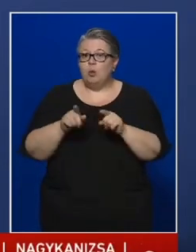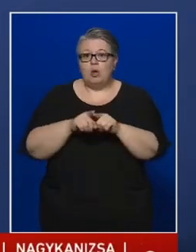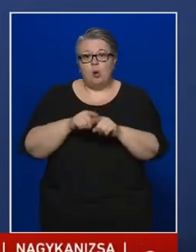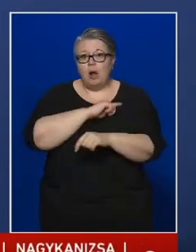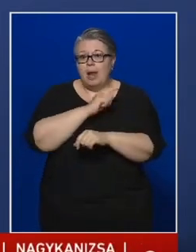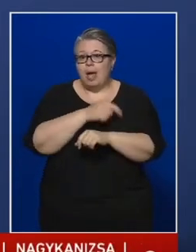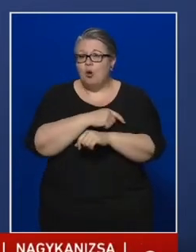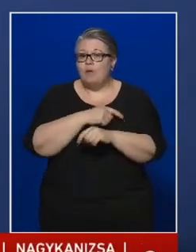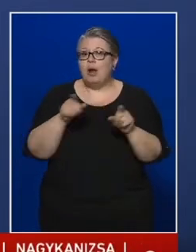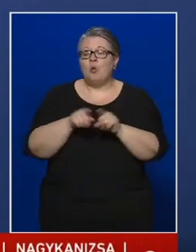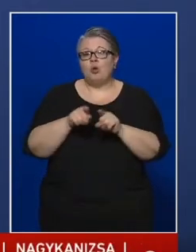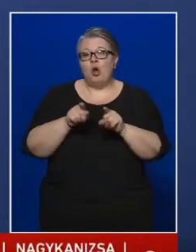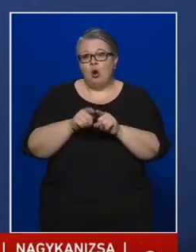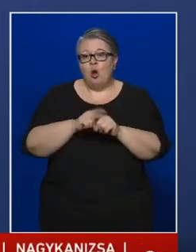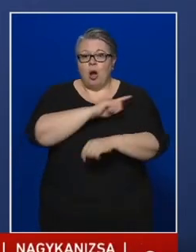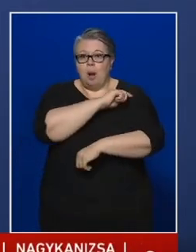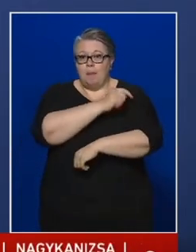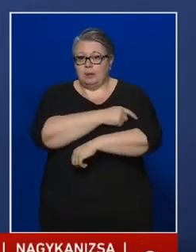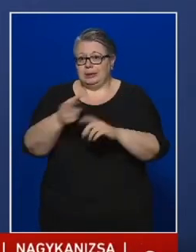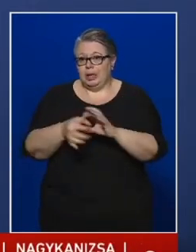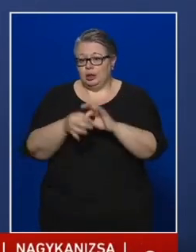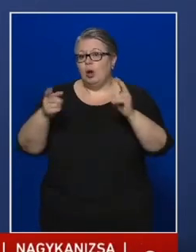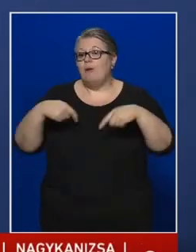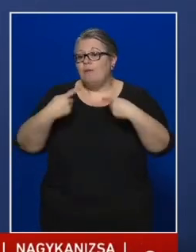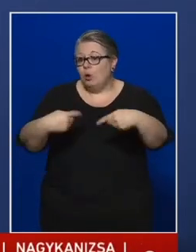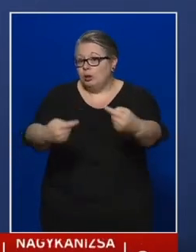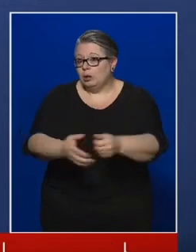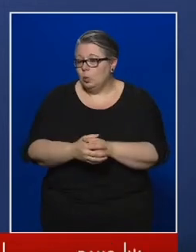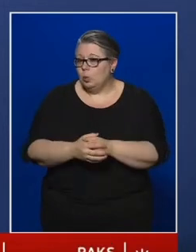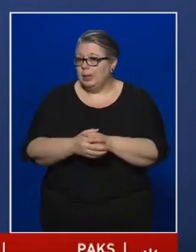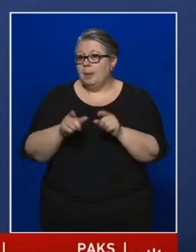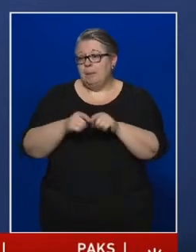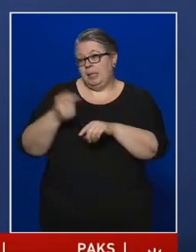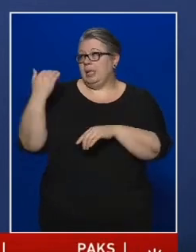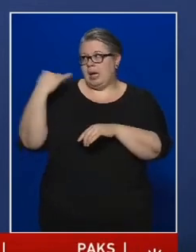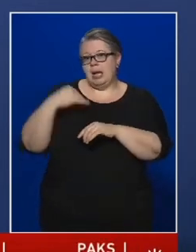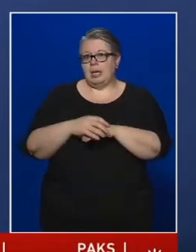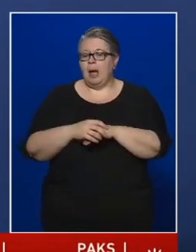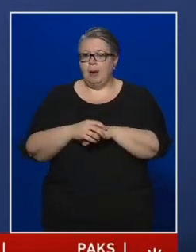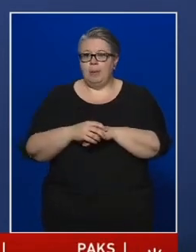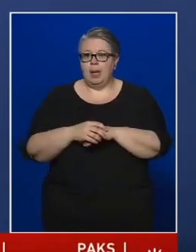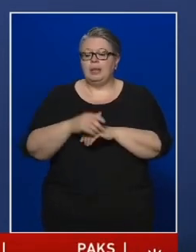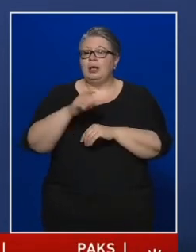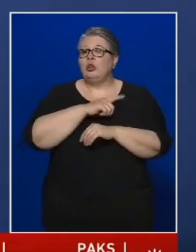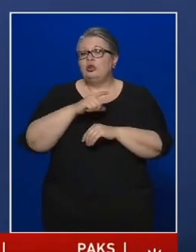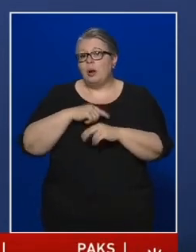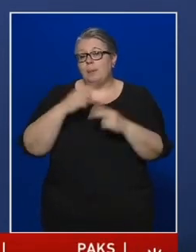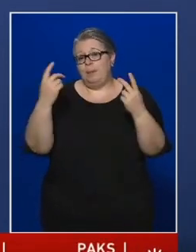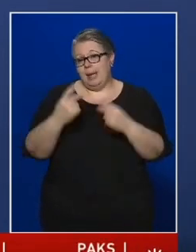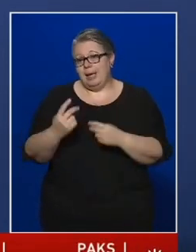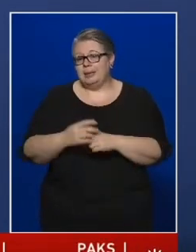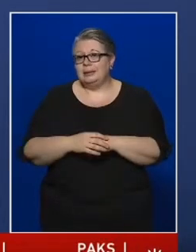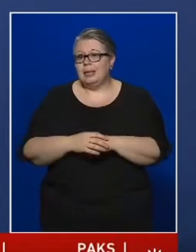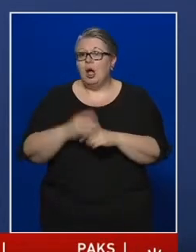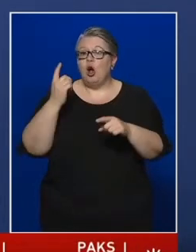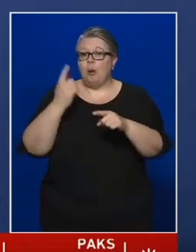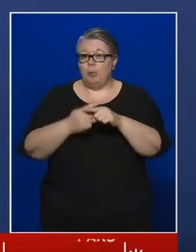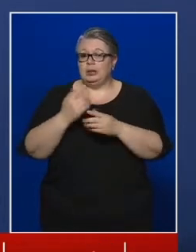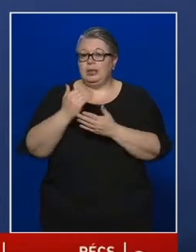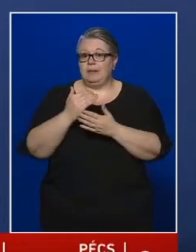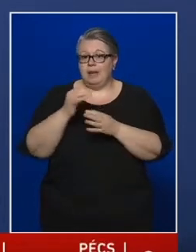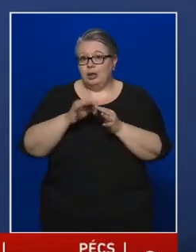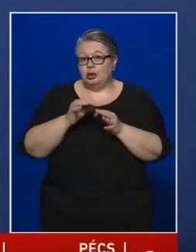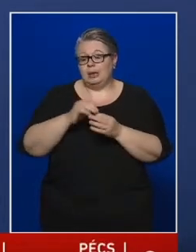erővel, ugyanazzal a kapacitással folytatódik, mint korábban. Csak nyilvánvalóan a pozitív